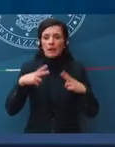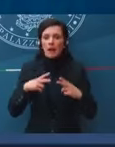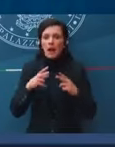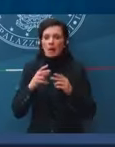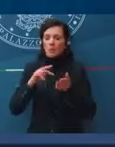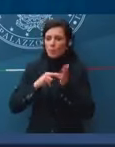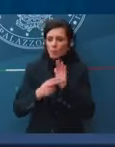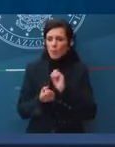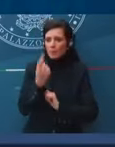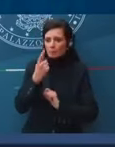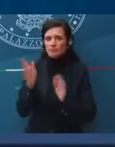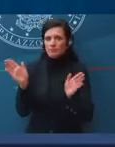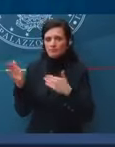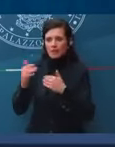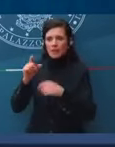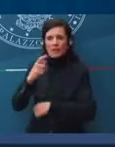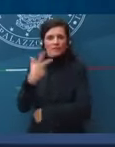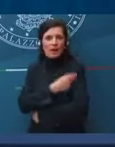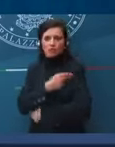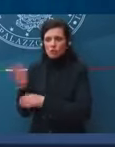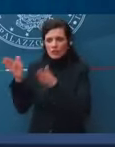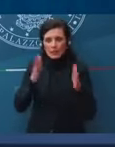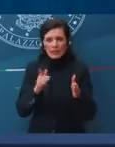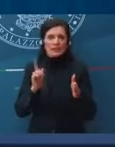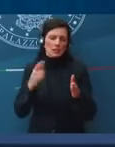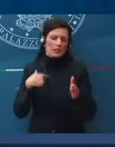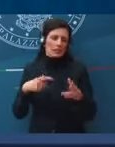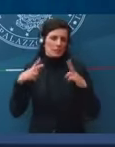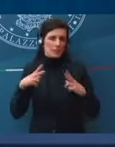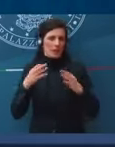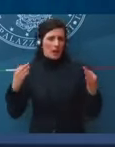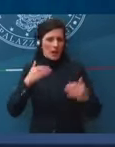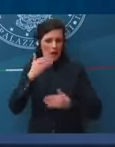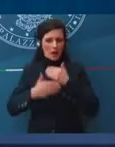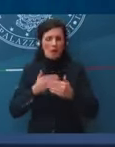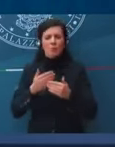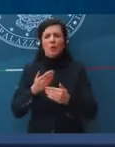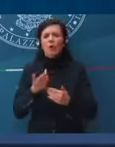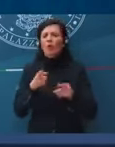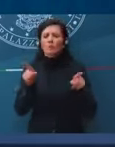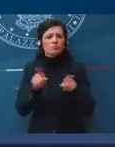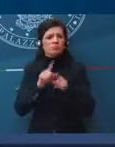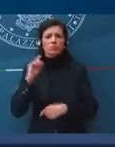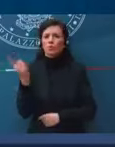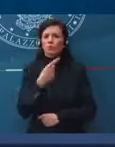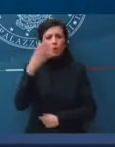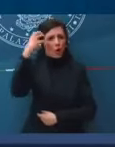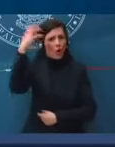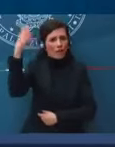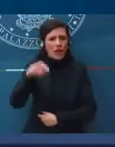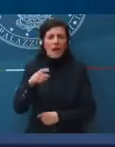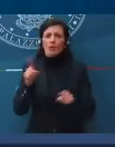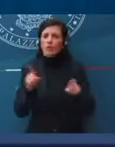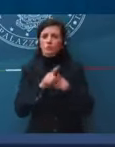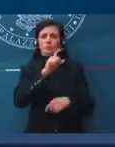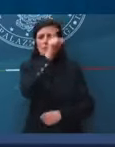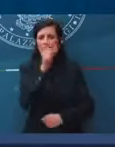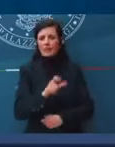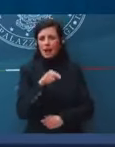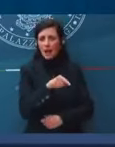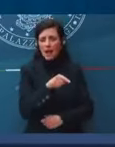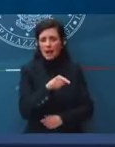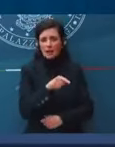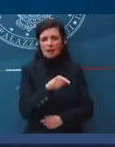vaccini. Questo è chiaro. Ma un po' tutto il governo e, devo dire, anche tutta l'Italia è in